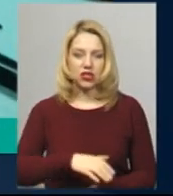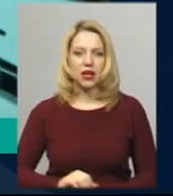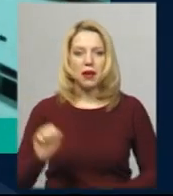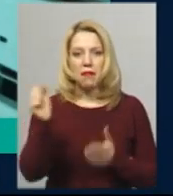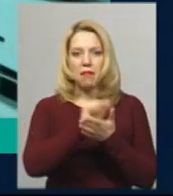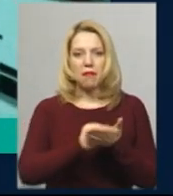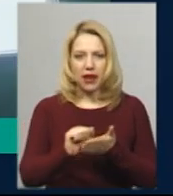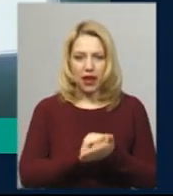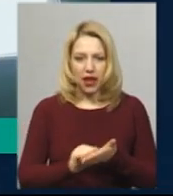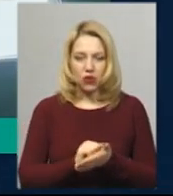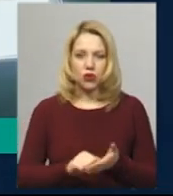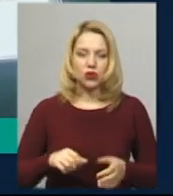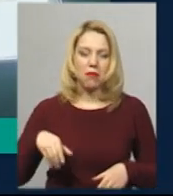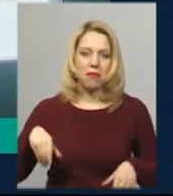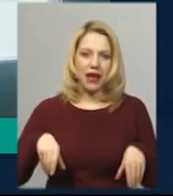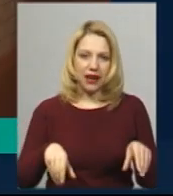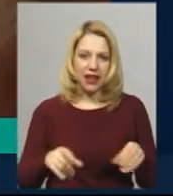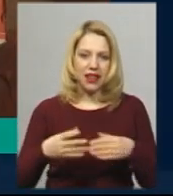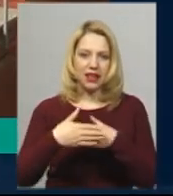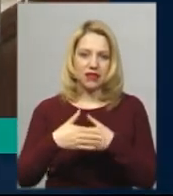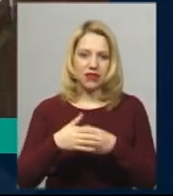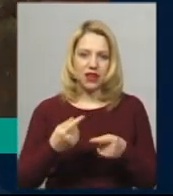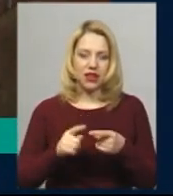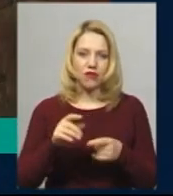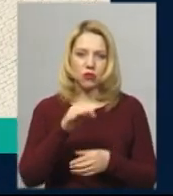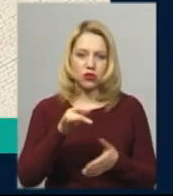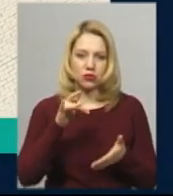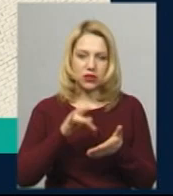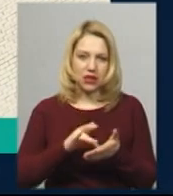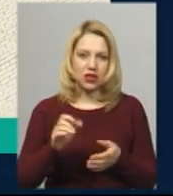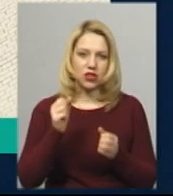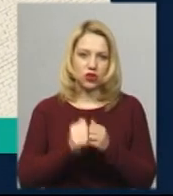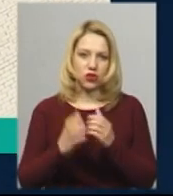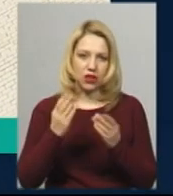Миють перила та дверні ручки. В обласному центрі щоденно дезінфікують під'їзди.